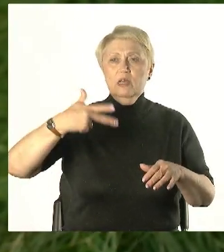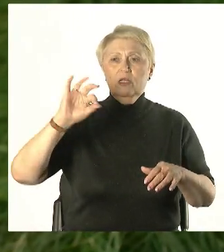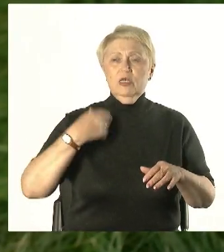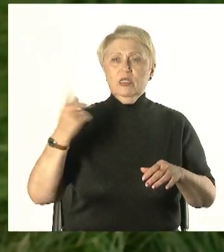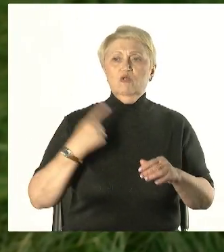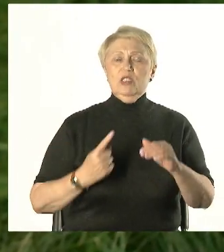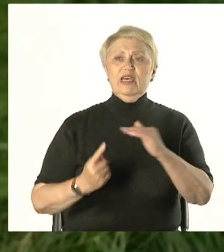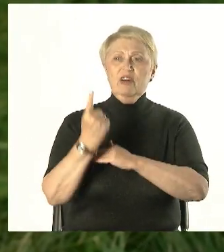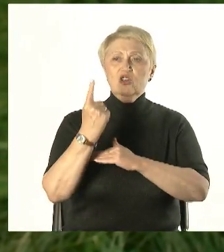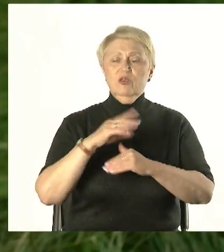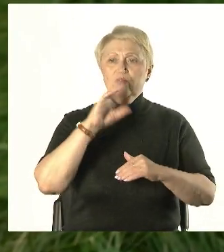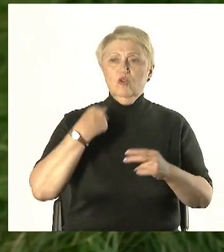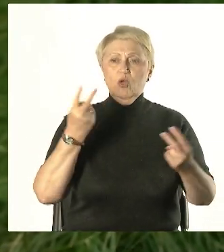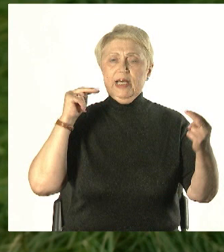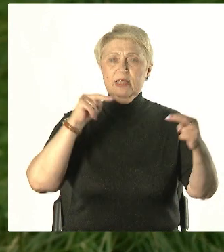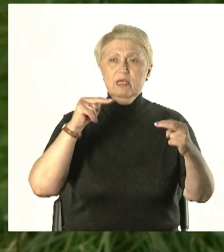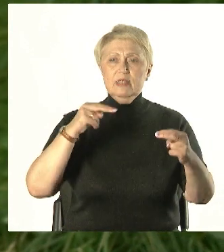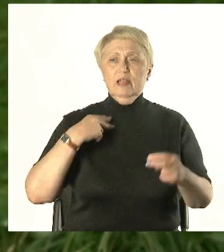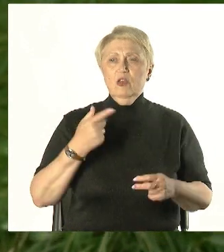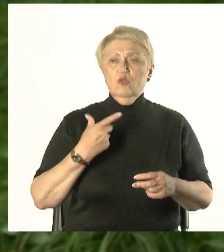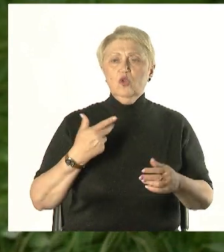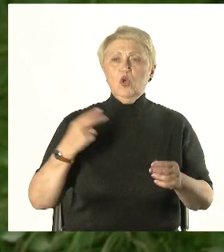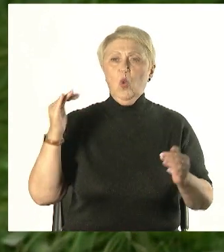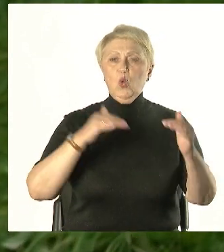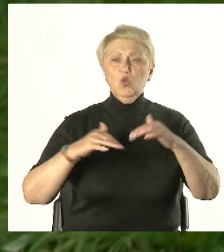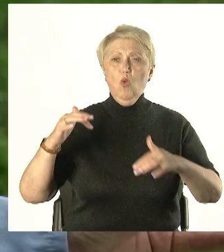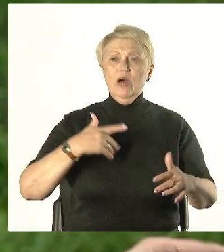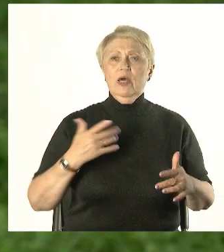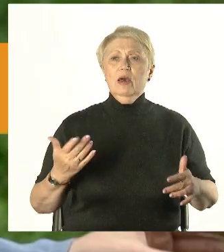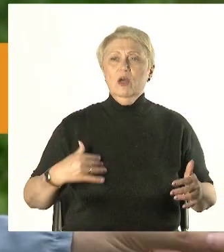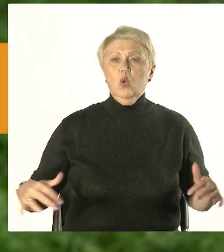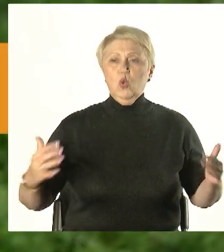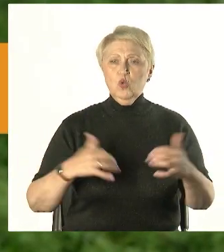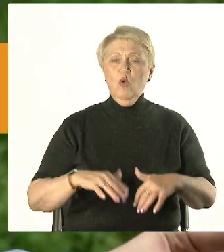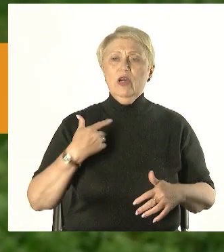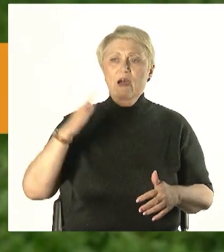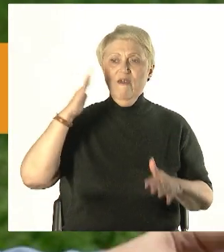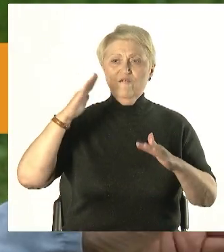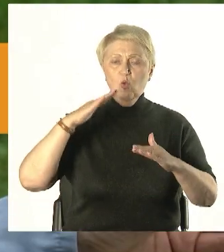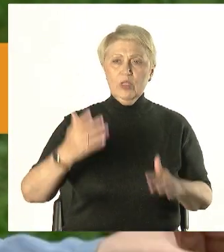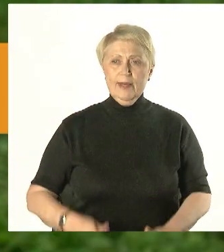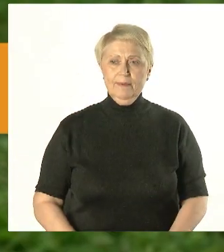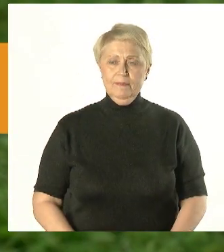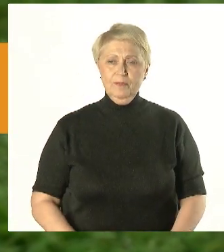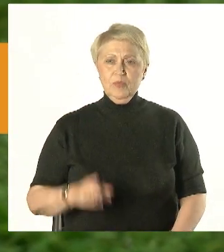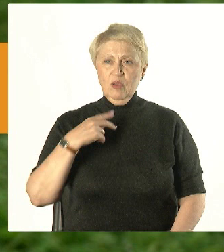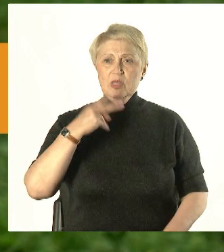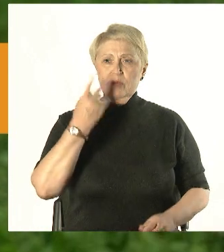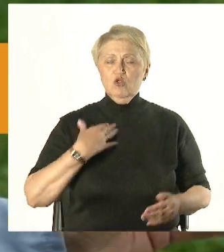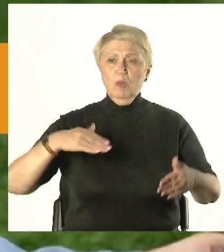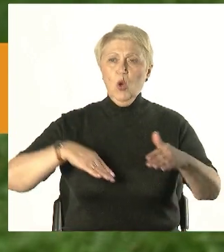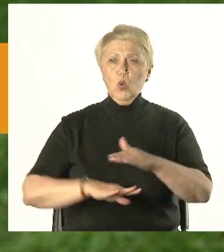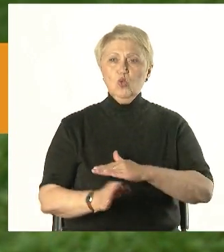контролируют состояние грунтовых вод. Отбирается проба как раз в месте соприкосновения с грунтовым потоком воды.